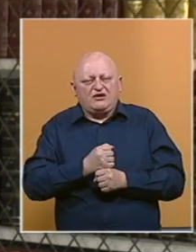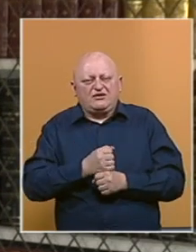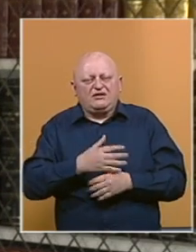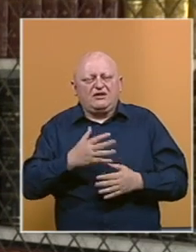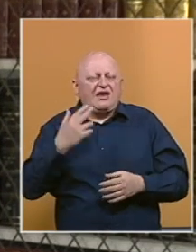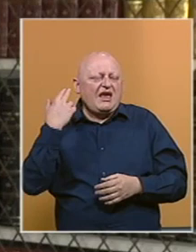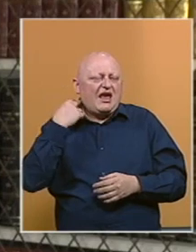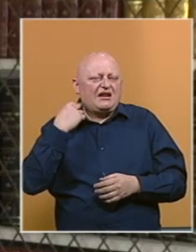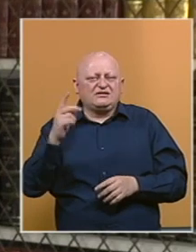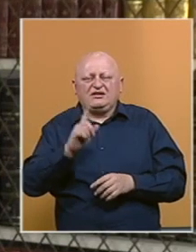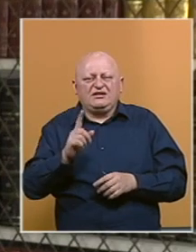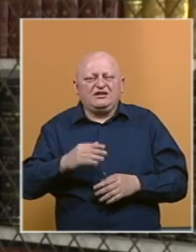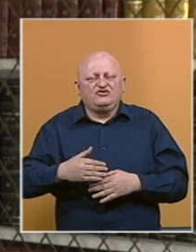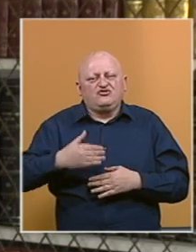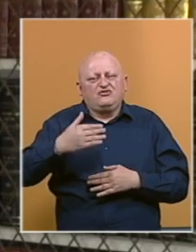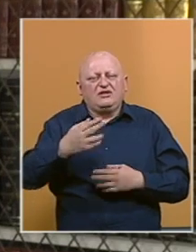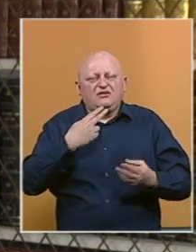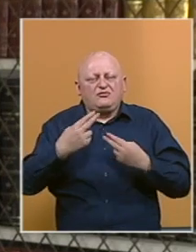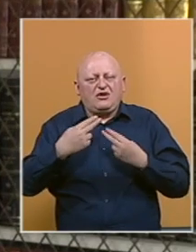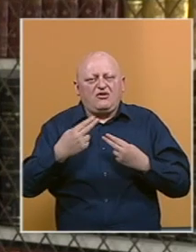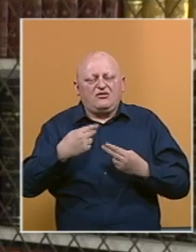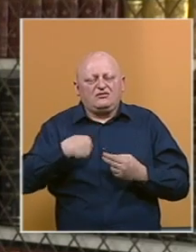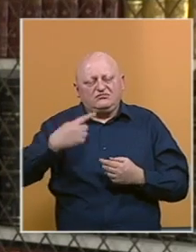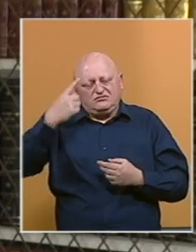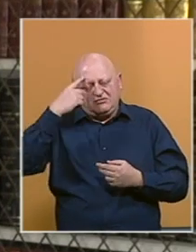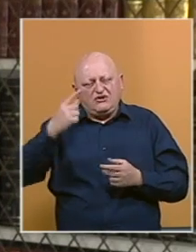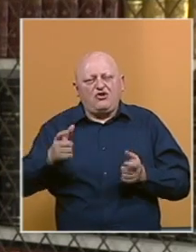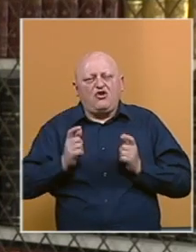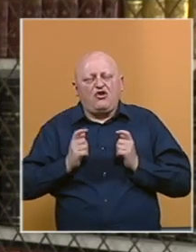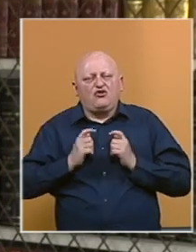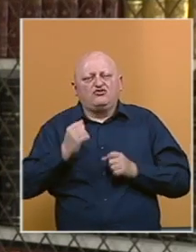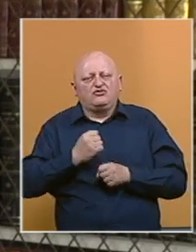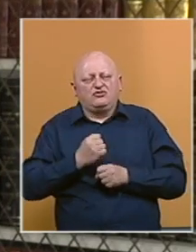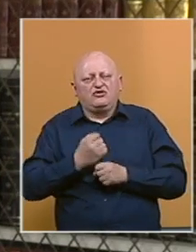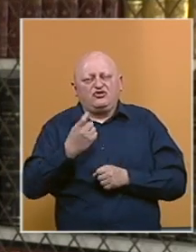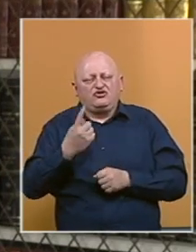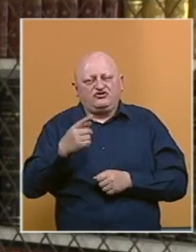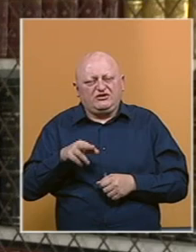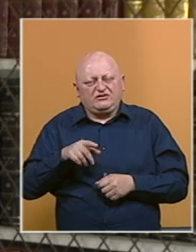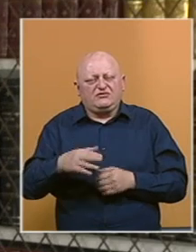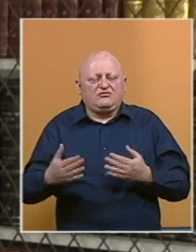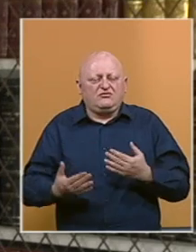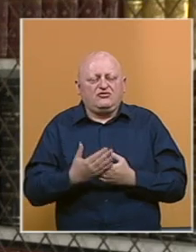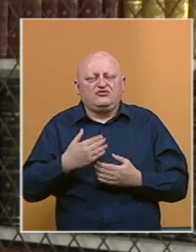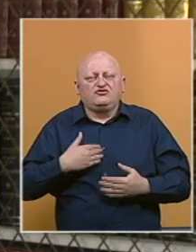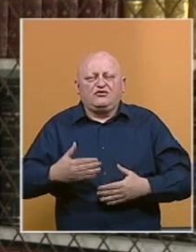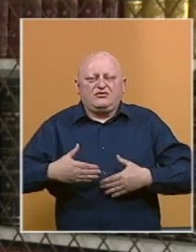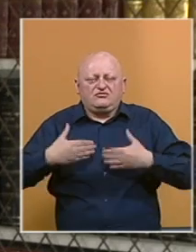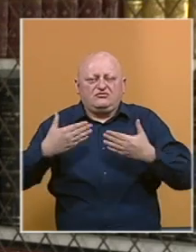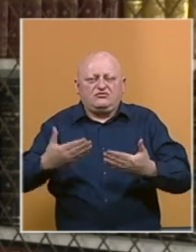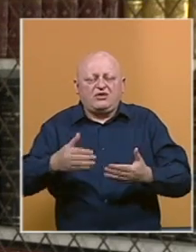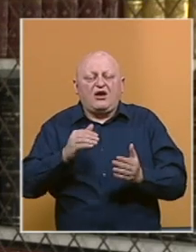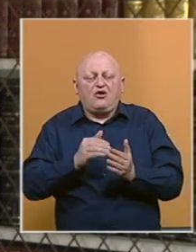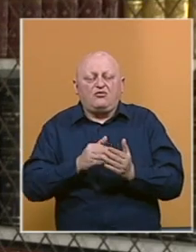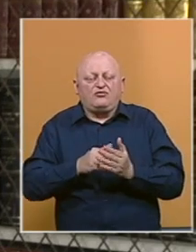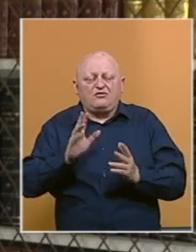Velika Britanija se sigurno neće udaliti od pregovora. Mislim da bi ljudi očekivali da učinimo još jedan korak. Ponovio sam svoju ponudu, a to je da ako je